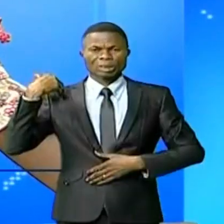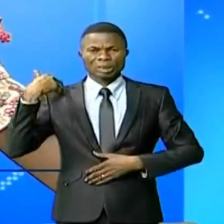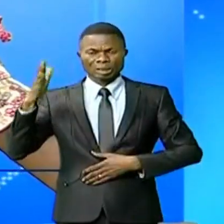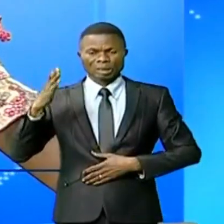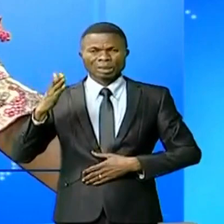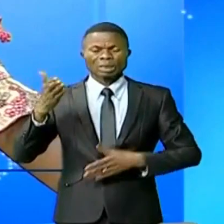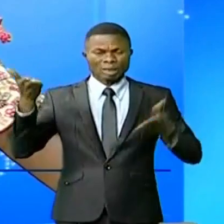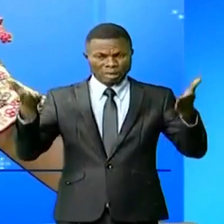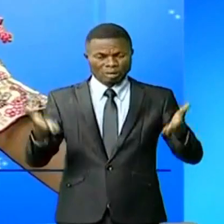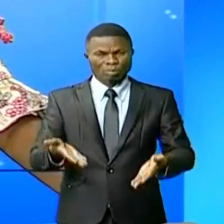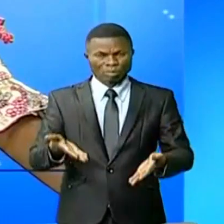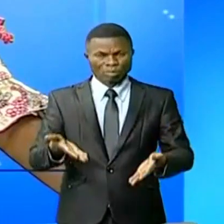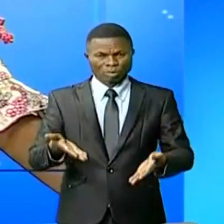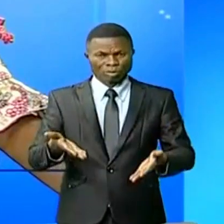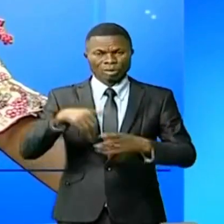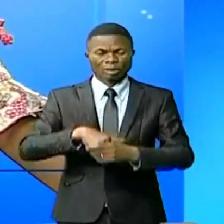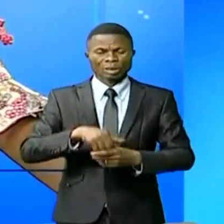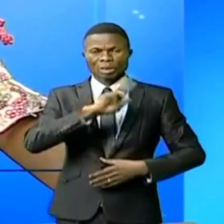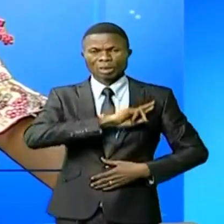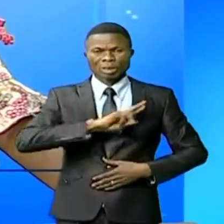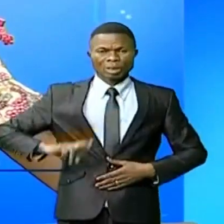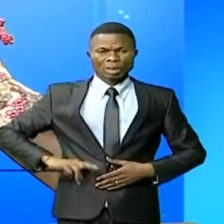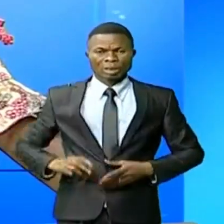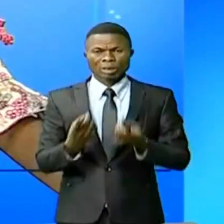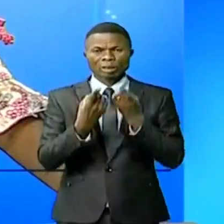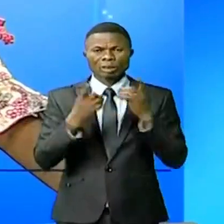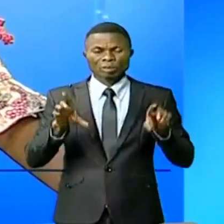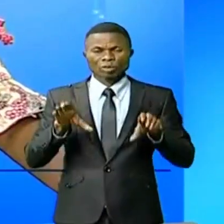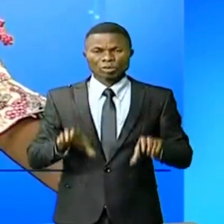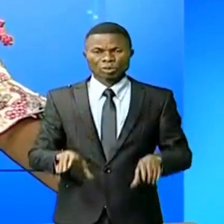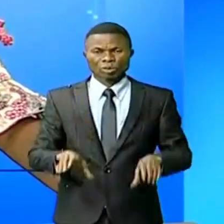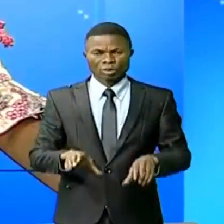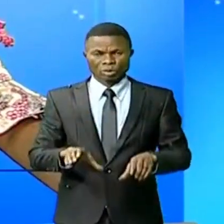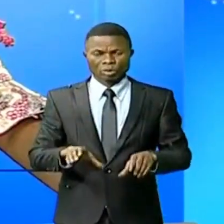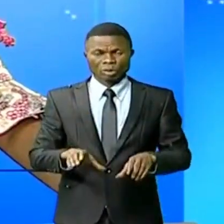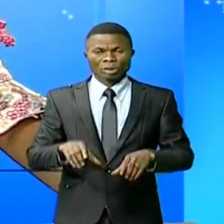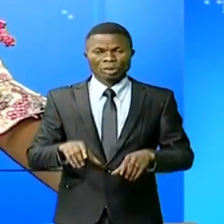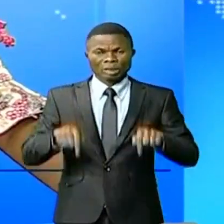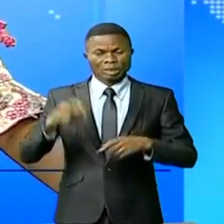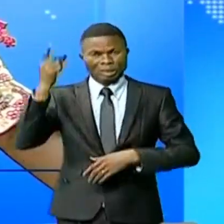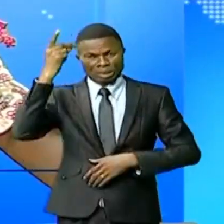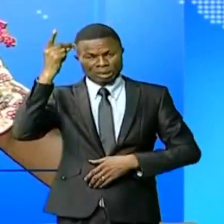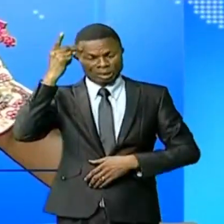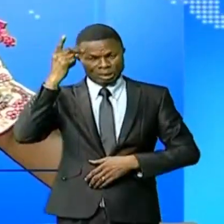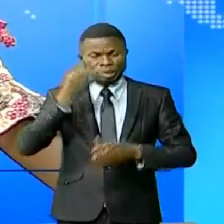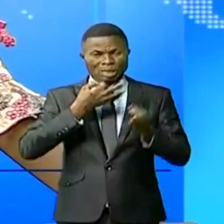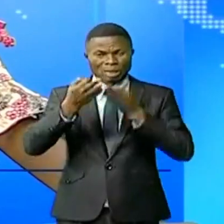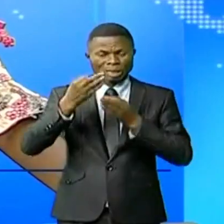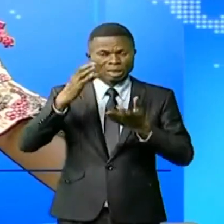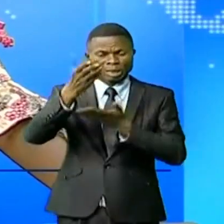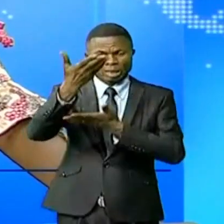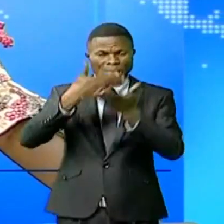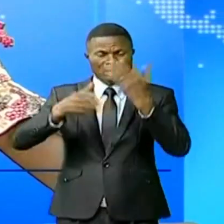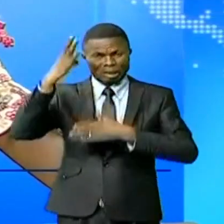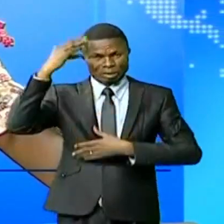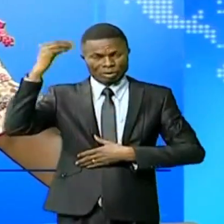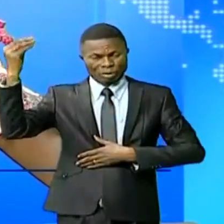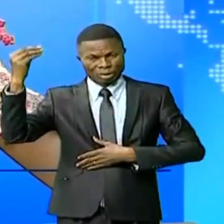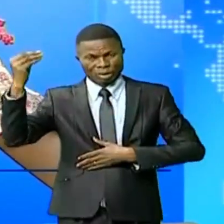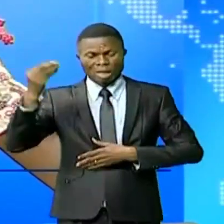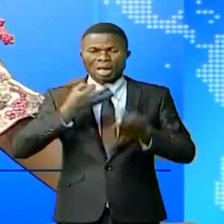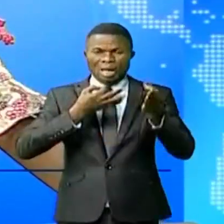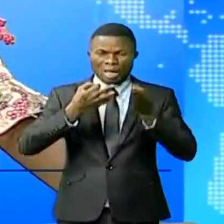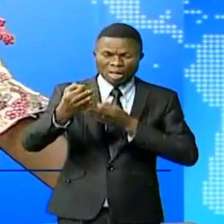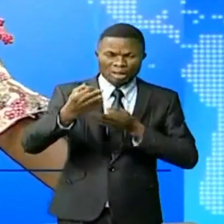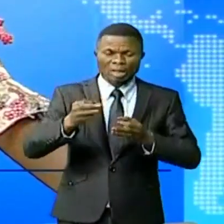existe également en République démocratique du Congo. Ceux de Kinshasa ont partagé l'expérience de terrain en rappelant